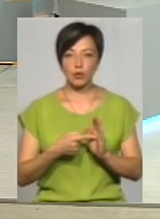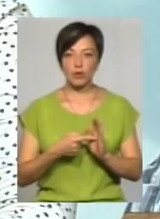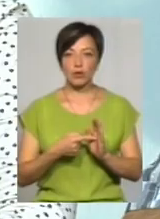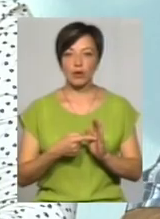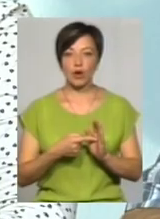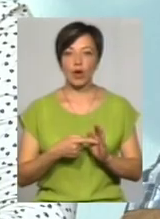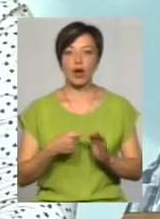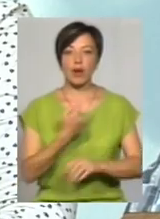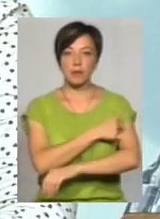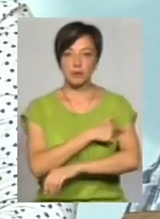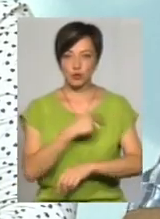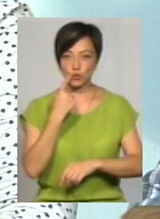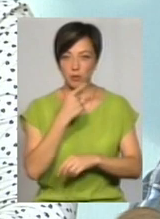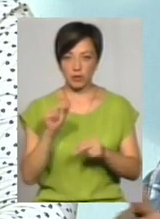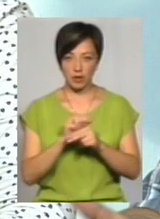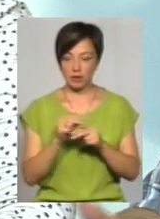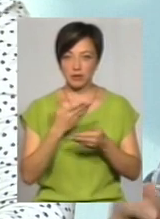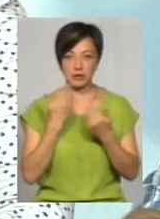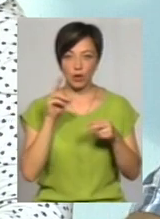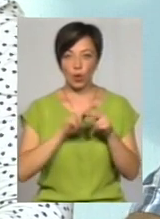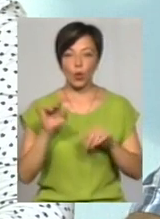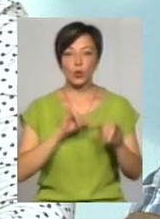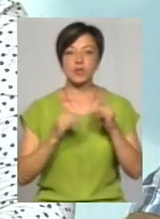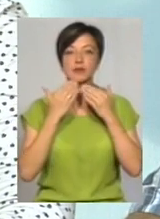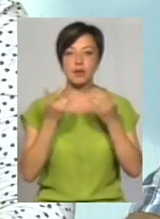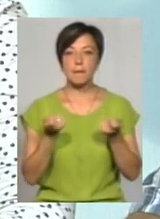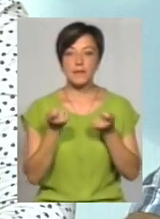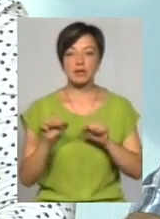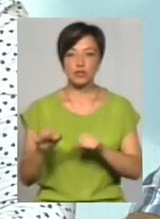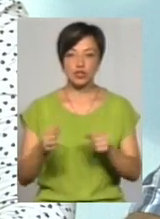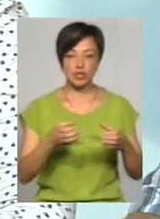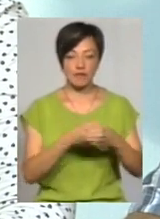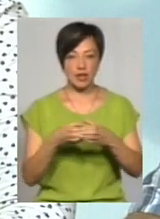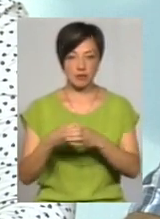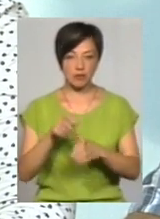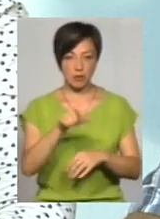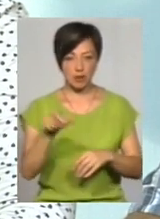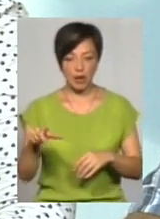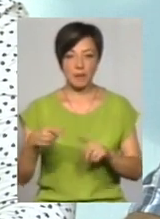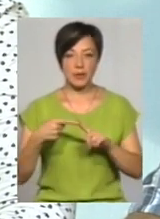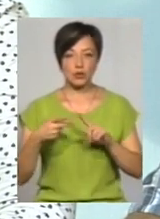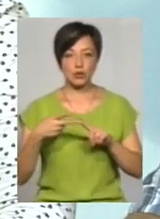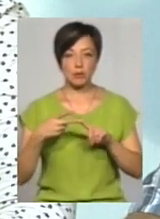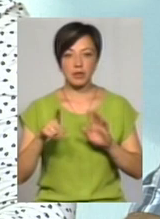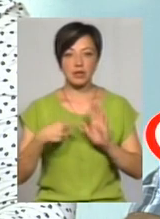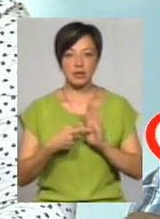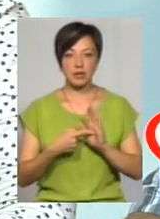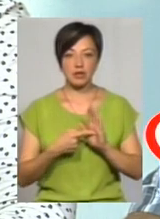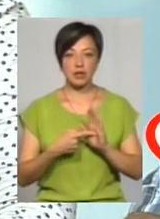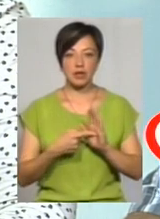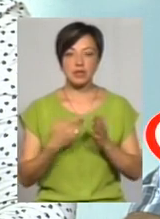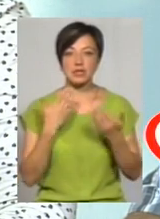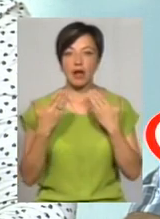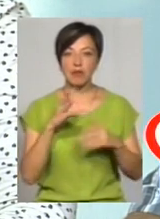стоматології не стало з певних причин, куди звертатися малозахищеним вествам. От перше питання. Друге питання – ставлення